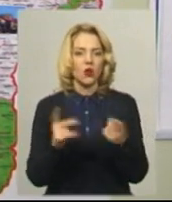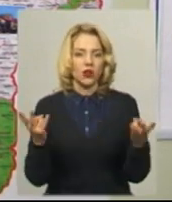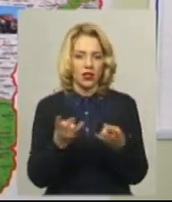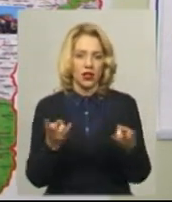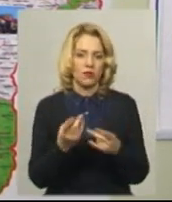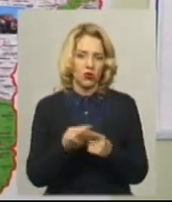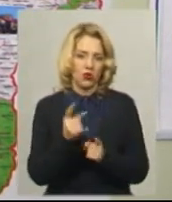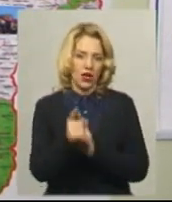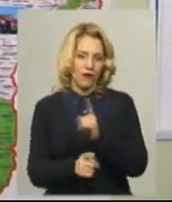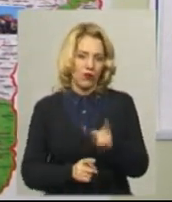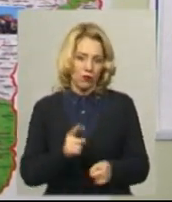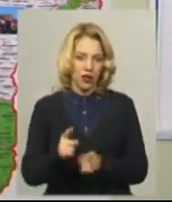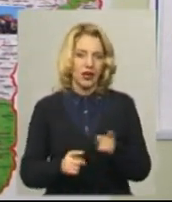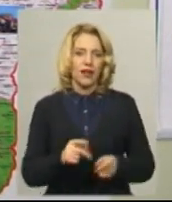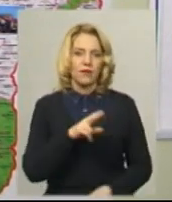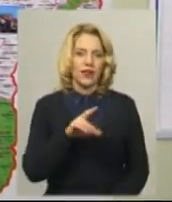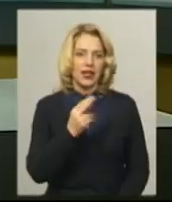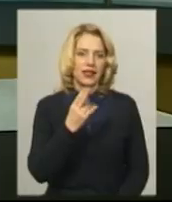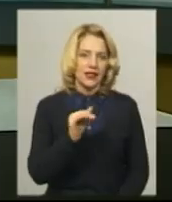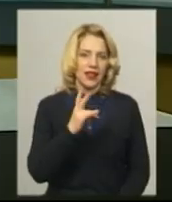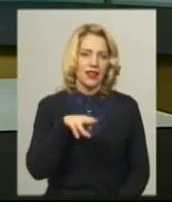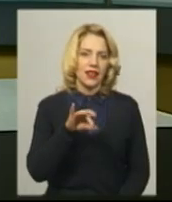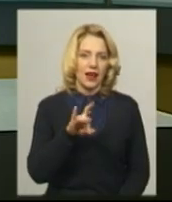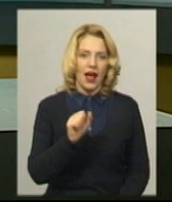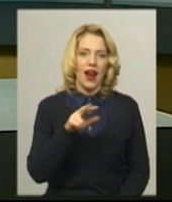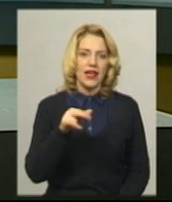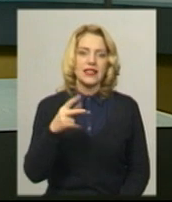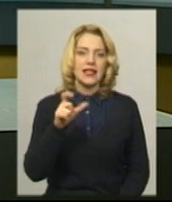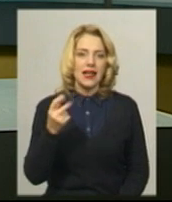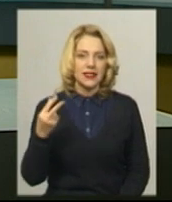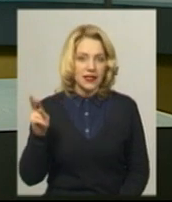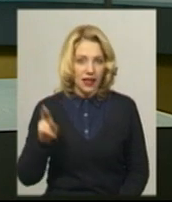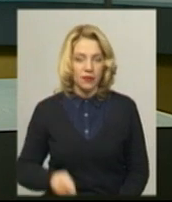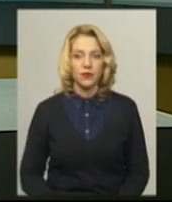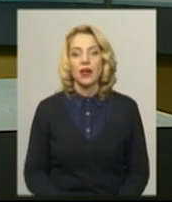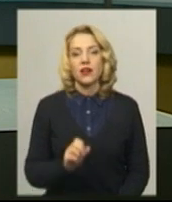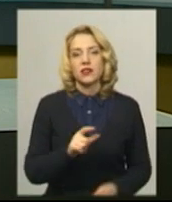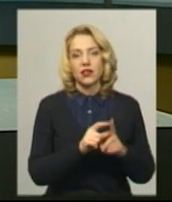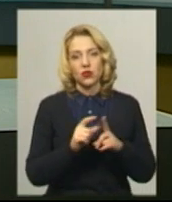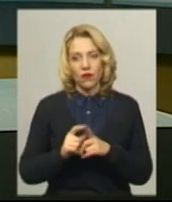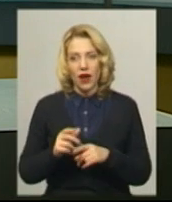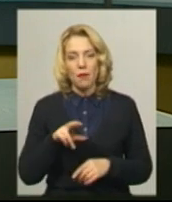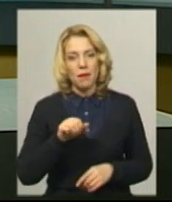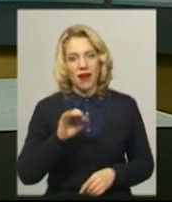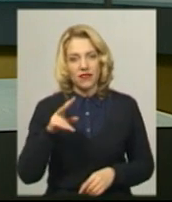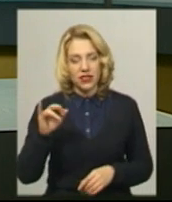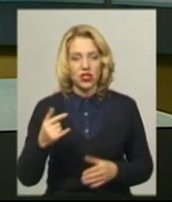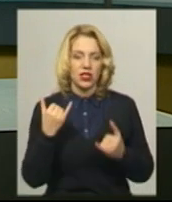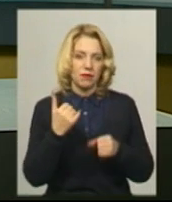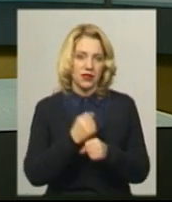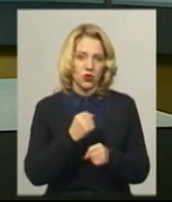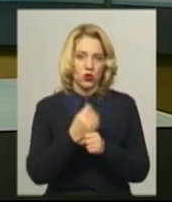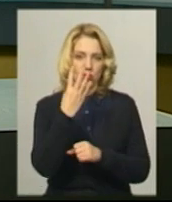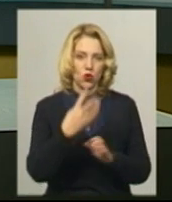взагалі ця реформа децентралізації За словами Світлани Павлишиної, наразі у Хмельницькій області функціонує